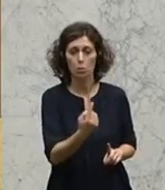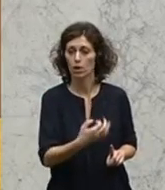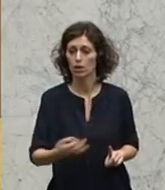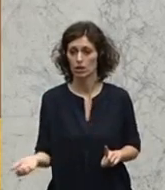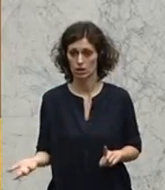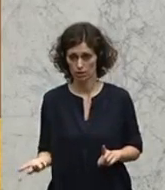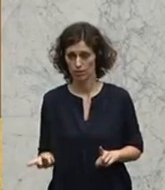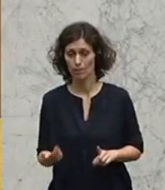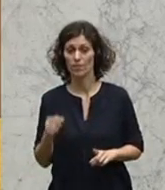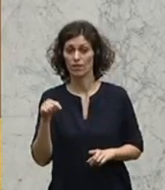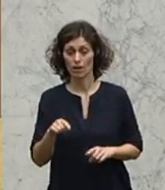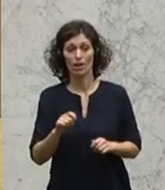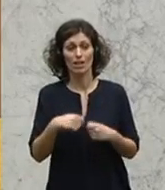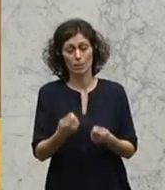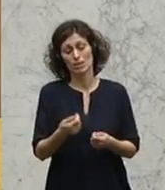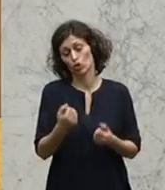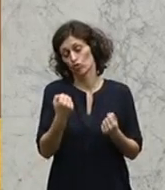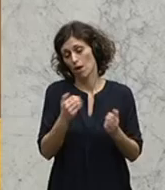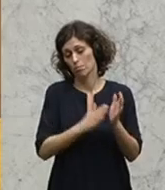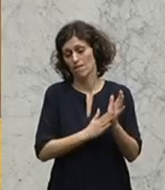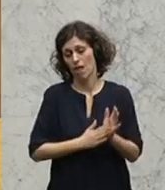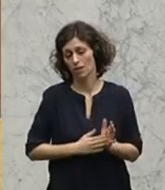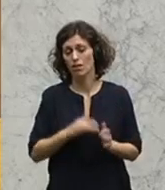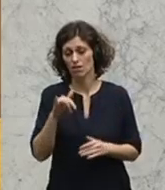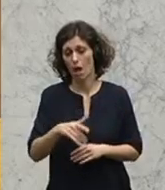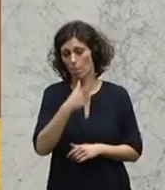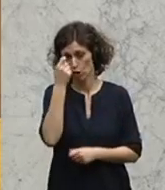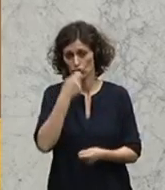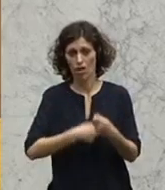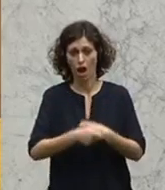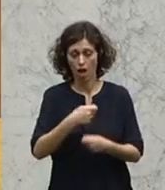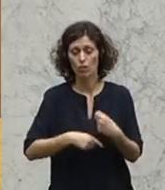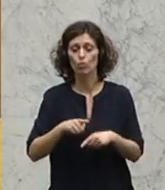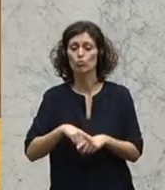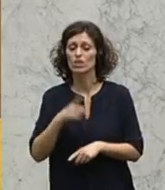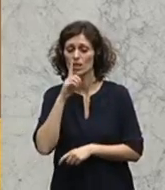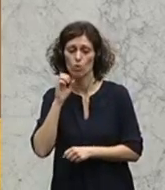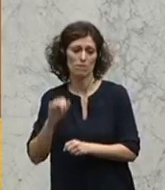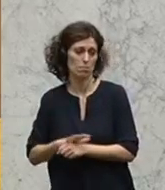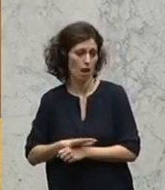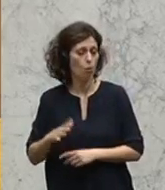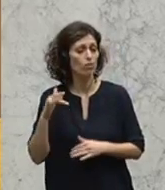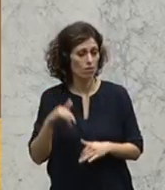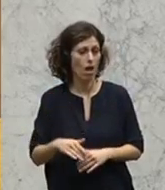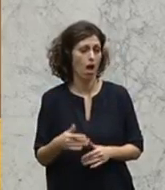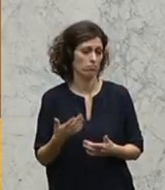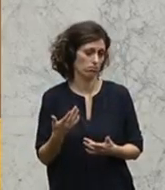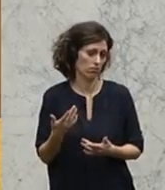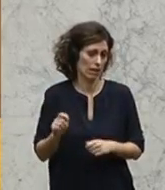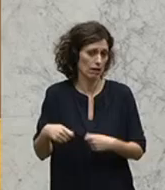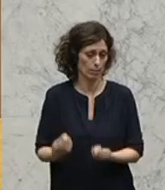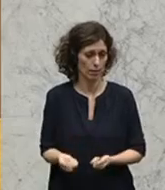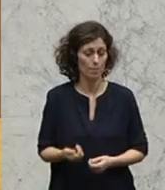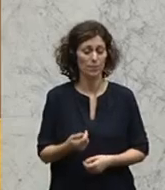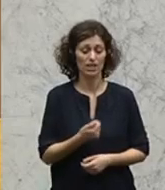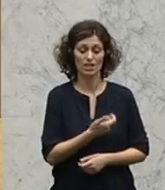Also hier gibt es auch starke Indizien dafür, was Menschenhandel und sexuellen Missbrauch betrifft. Die Zahl